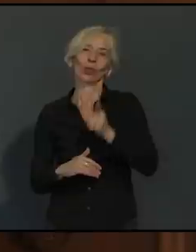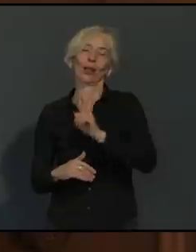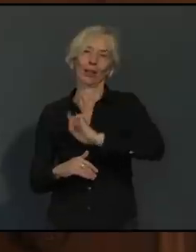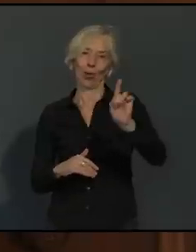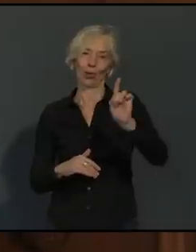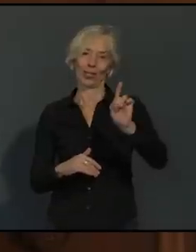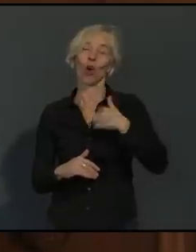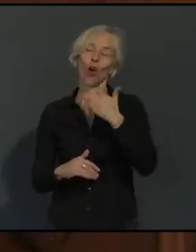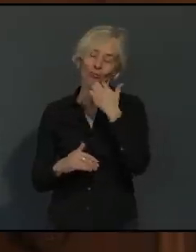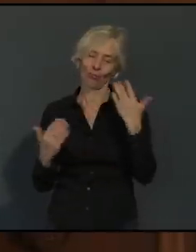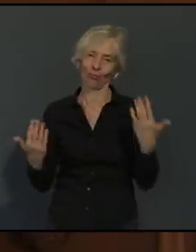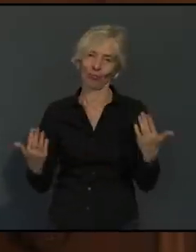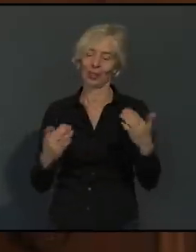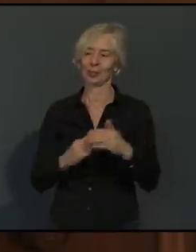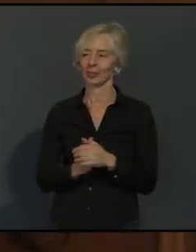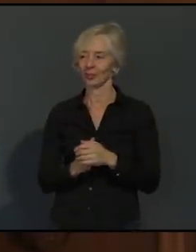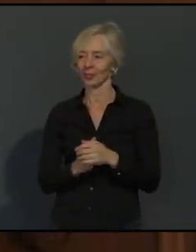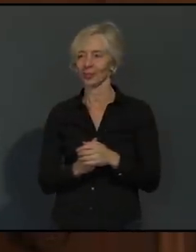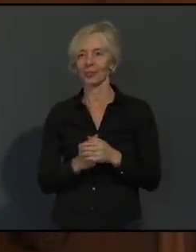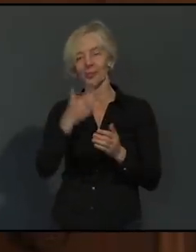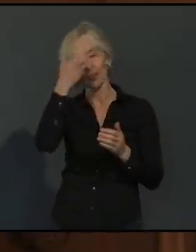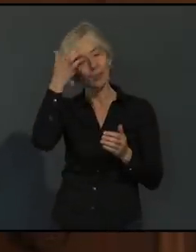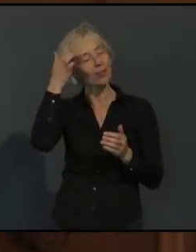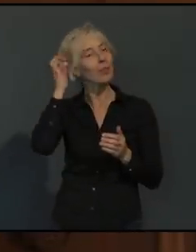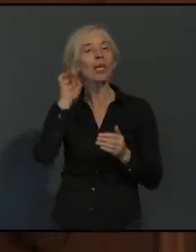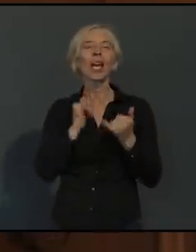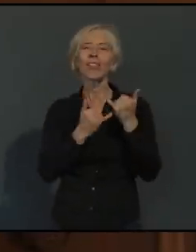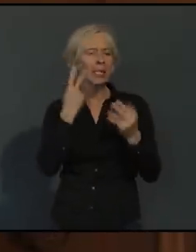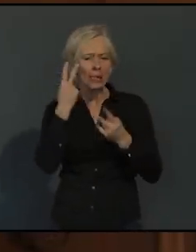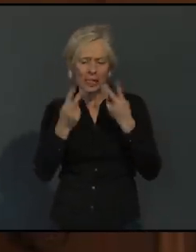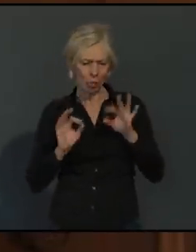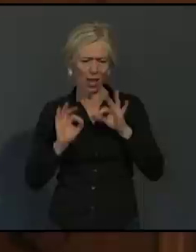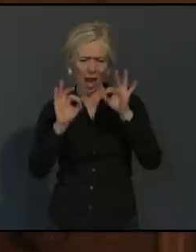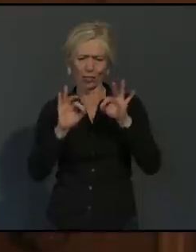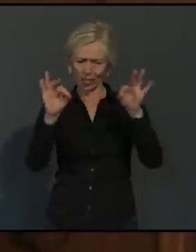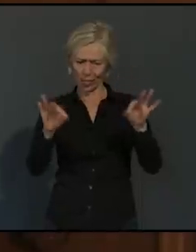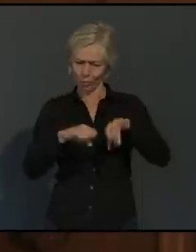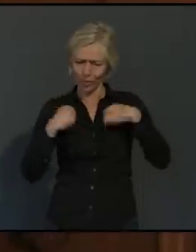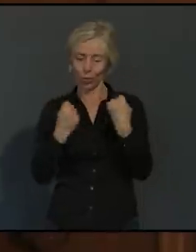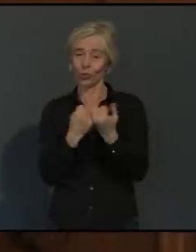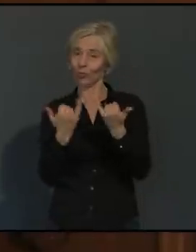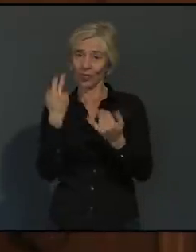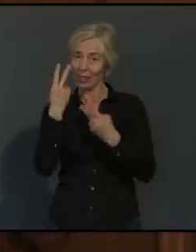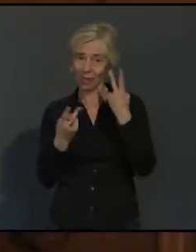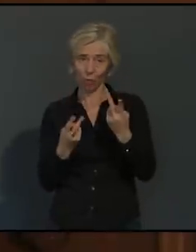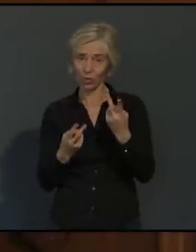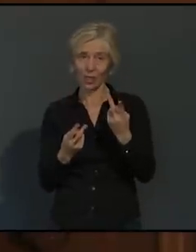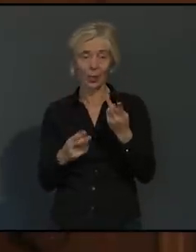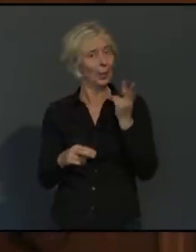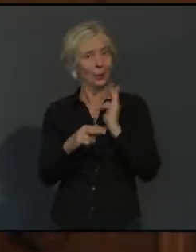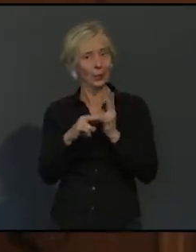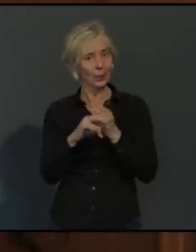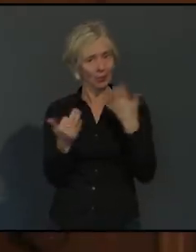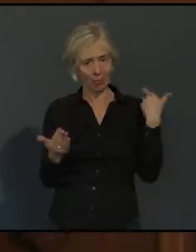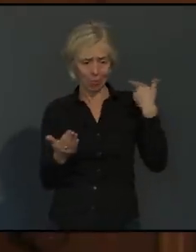Zum Infektionsgeschehen. Das Infektionsgeschehen ist weiter diffus, wie seit Beginn der zweiten Welle. Wir